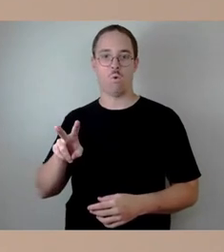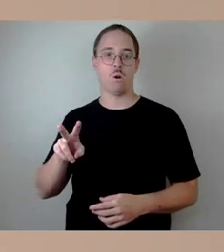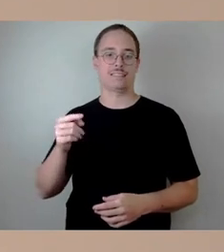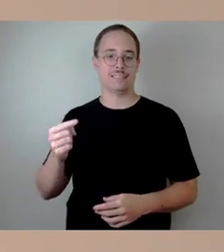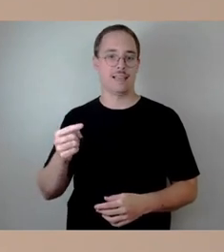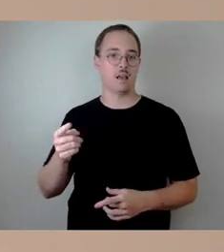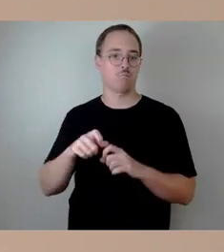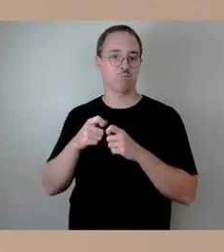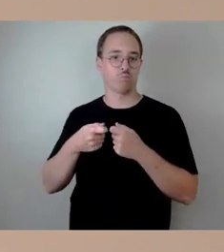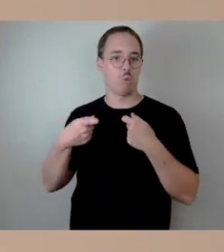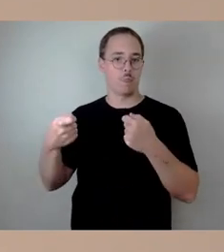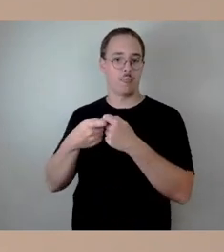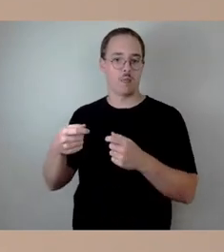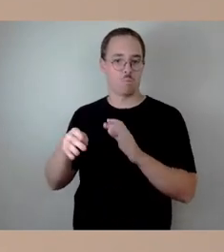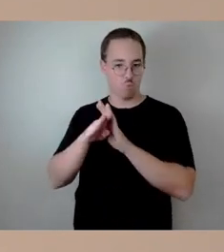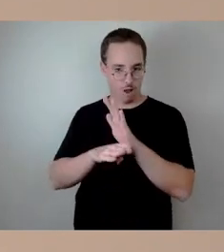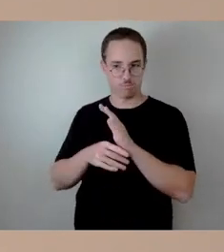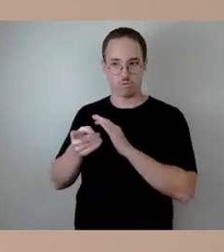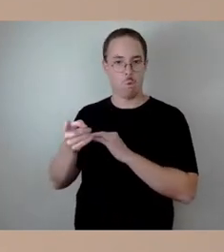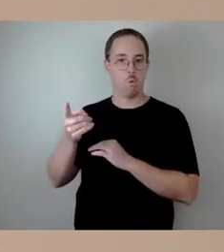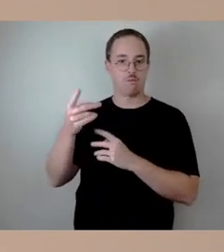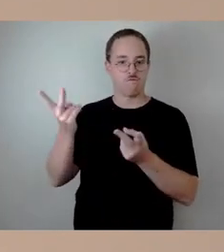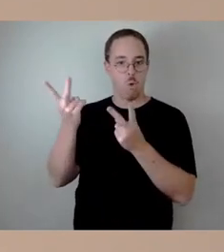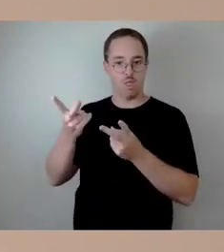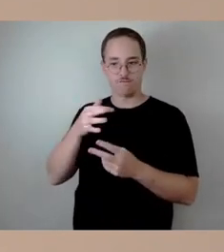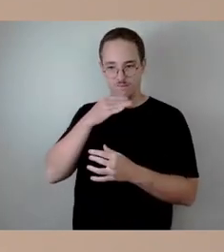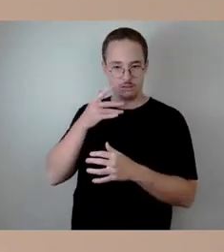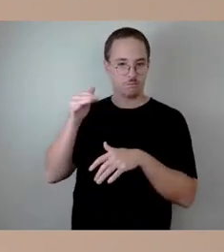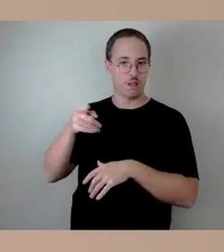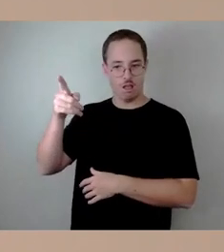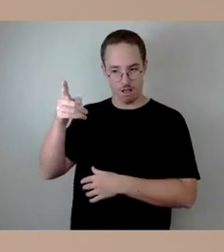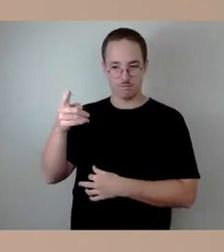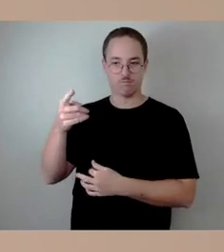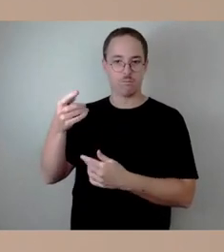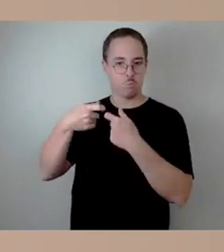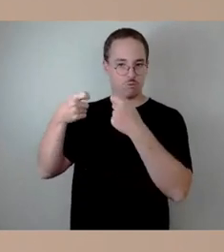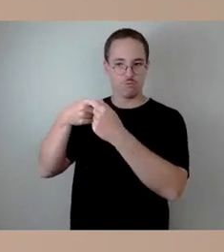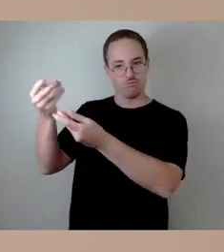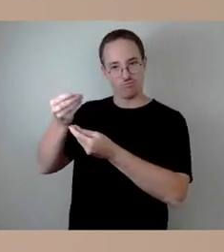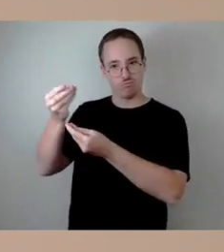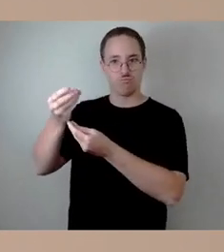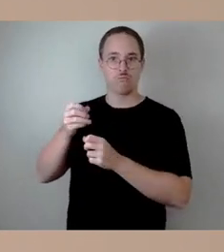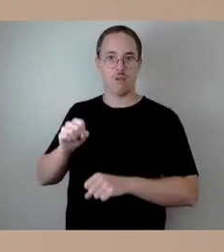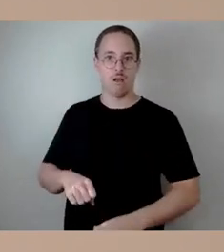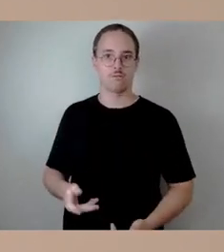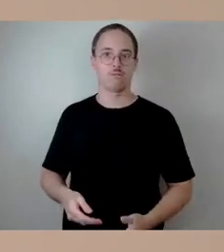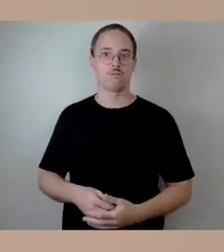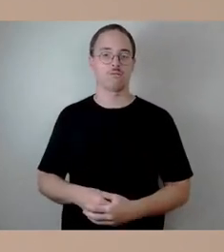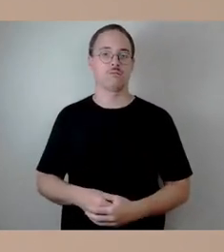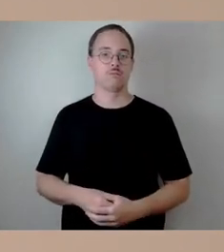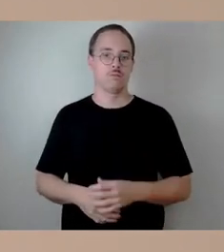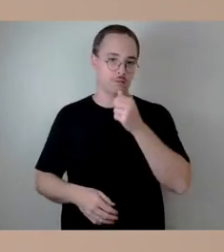wo Geld sozusagen über das Land weitergereicht wird. Aber für den Straßenbau haben wir ja als Landeshauptstadt nur über das FAG